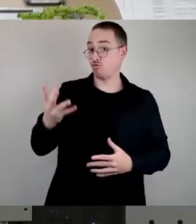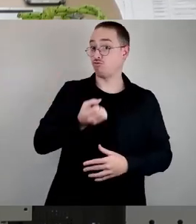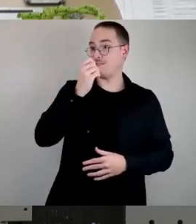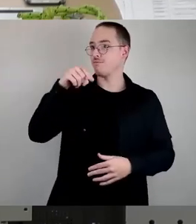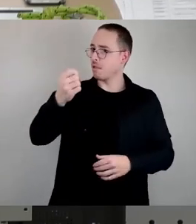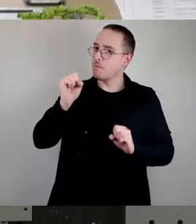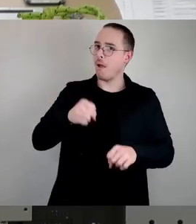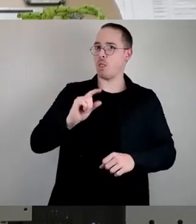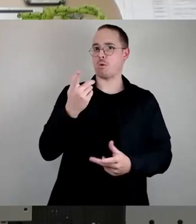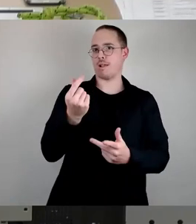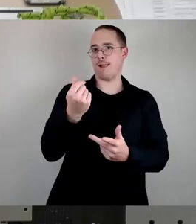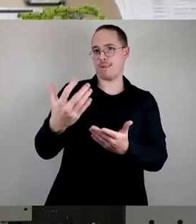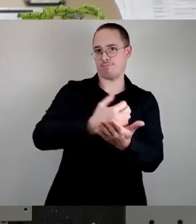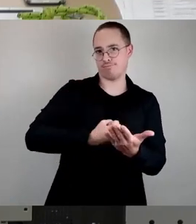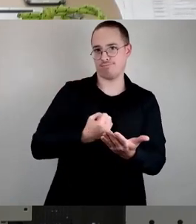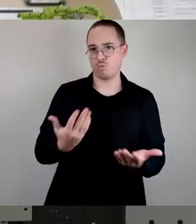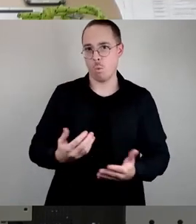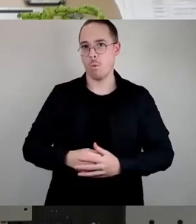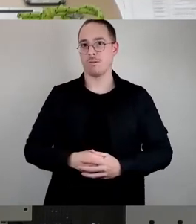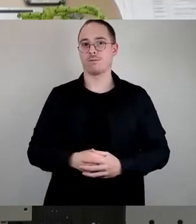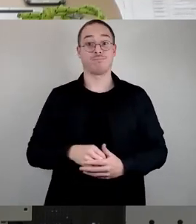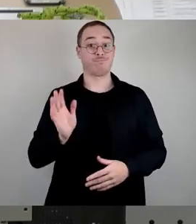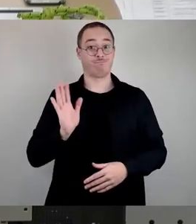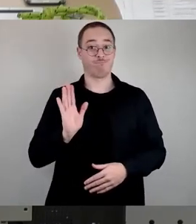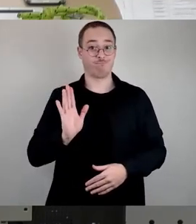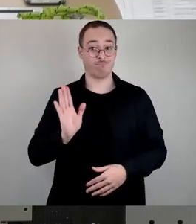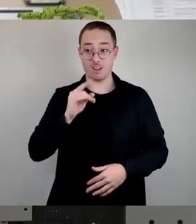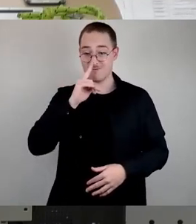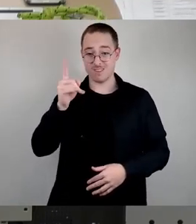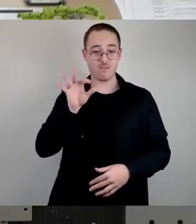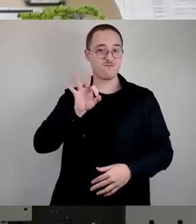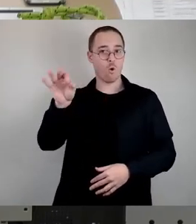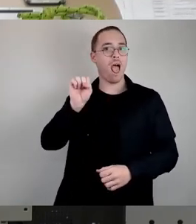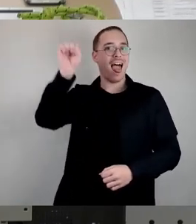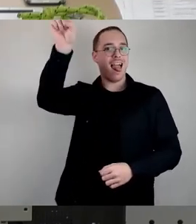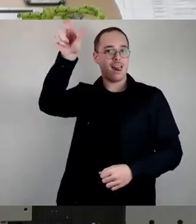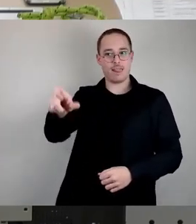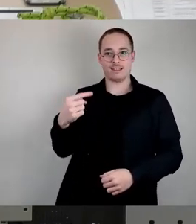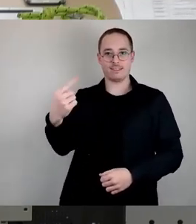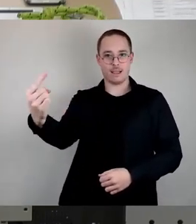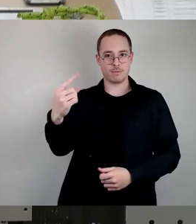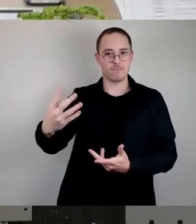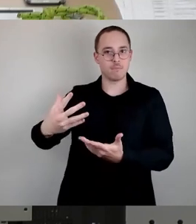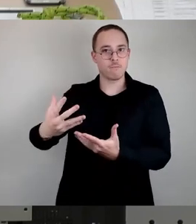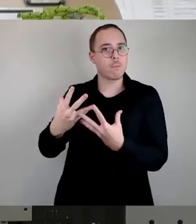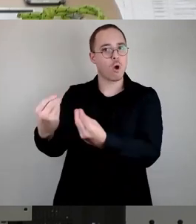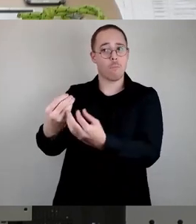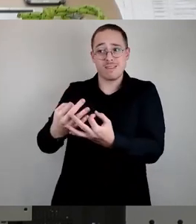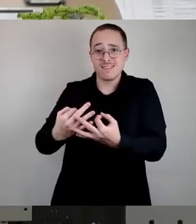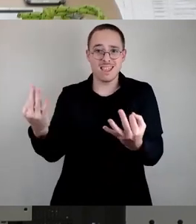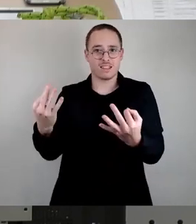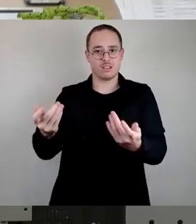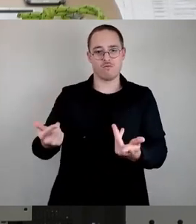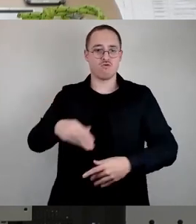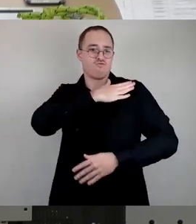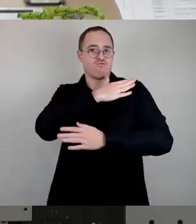Heroismus ist umso reiner und bedeutender, je weniger rentabel er für den Helden selber, je weniger dekorativ er ist. Und ich muss an diese